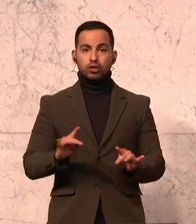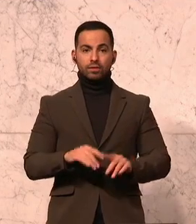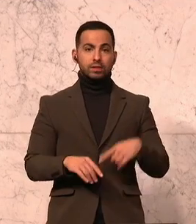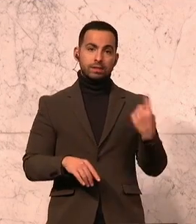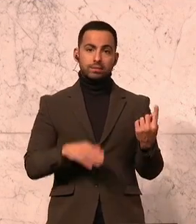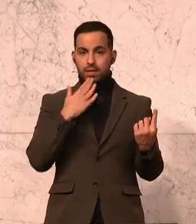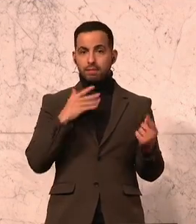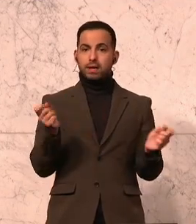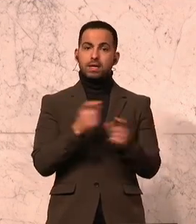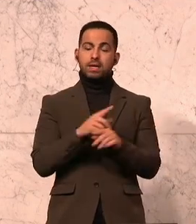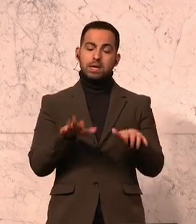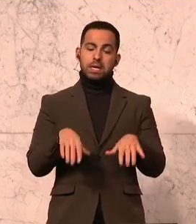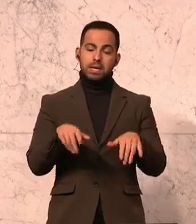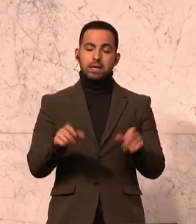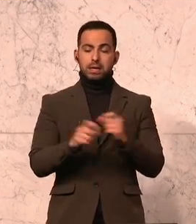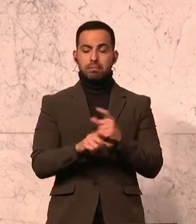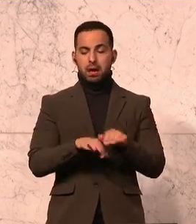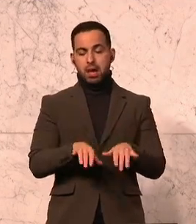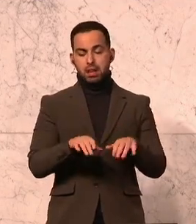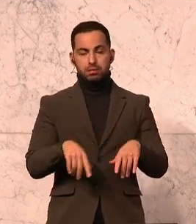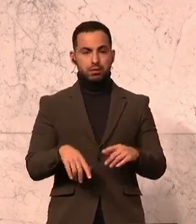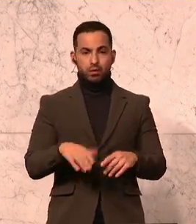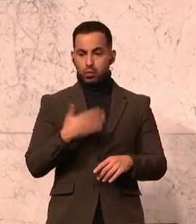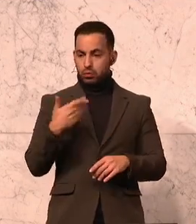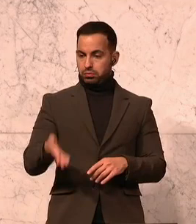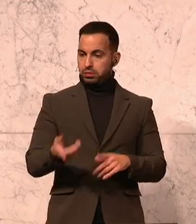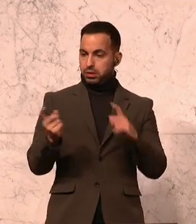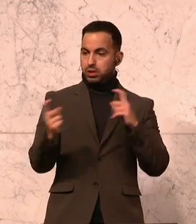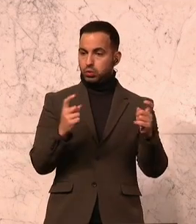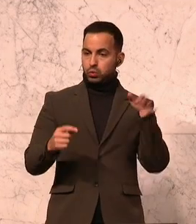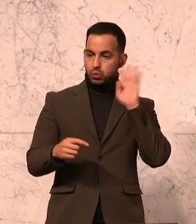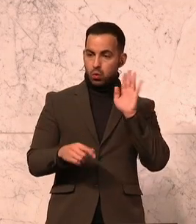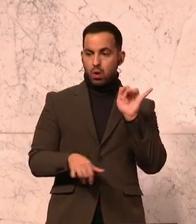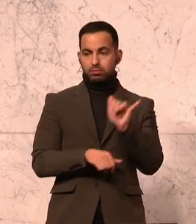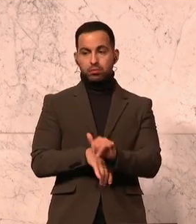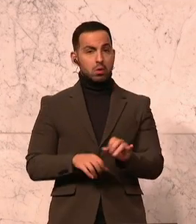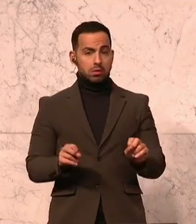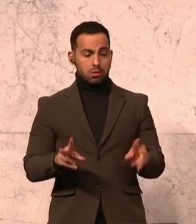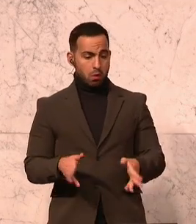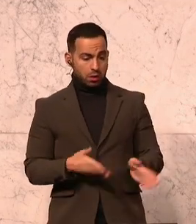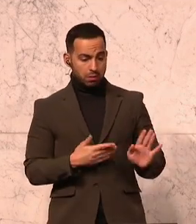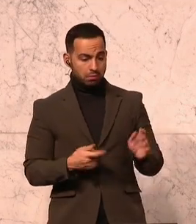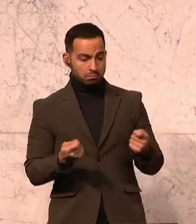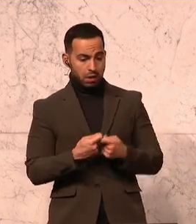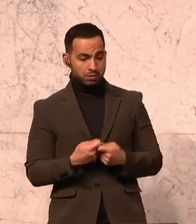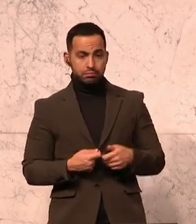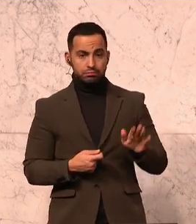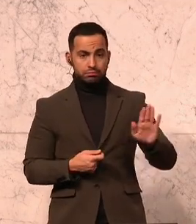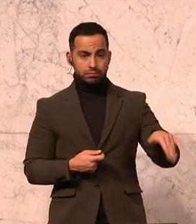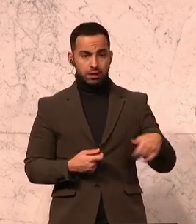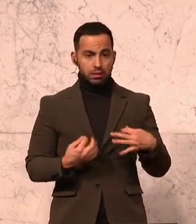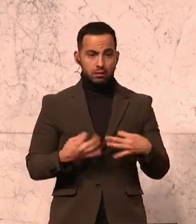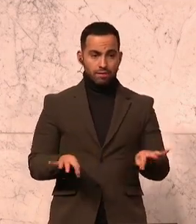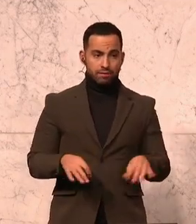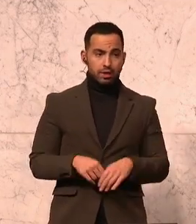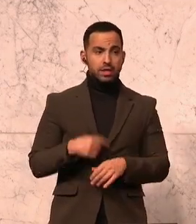Schreibt lieber E-Mails, anstatt sich an der Diskussion zu beteiligen und zuzuhören. Soll so sein, sei ihm gegönnt. Ich